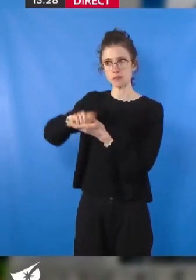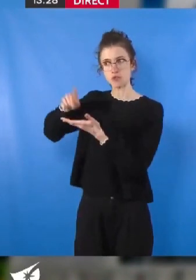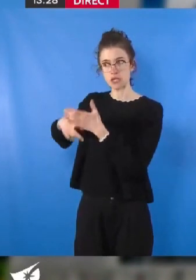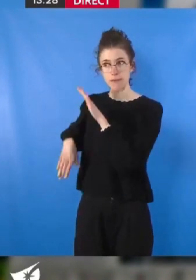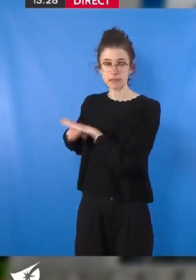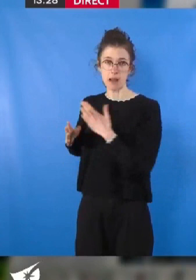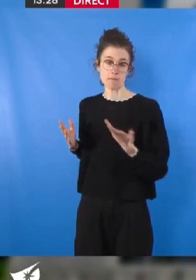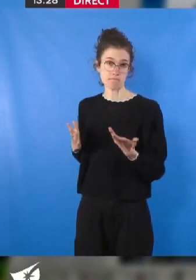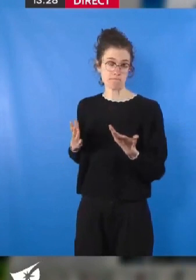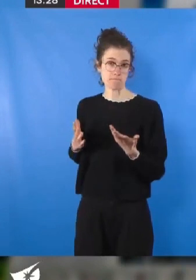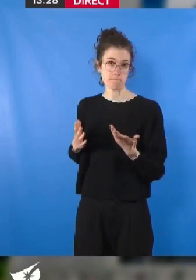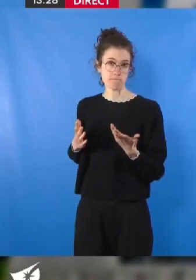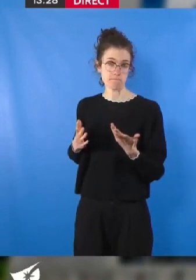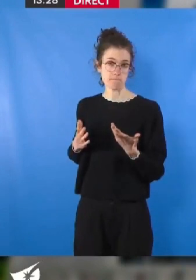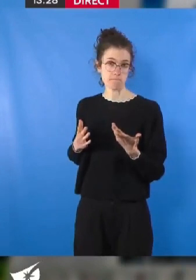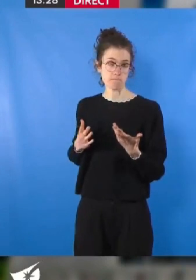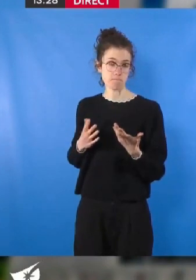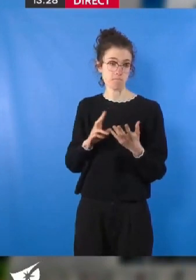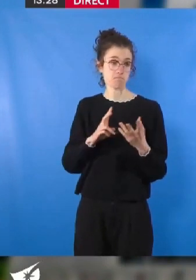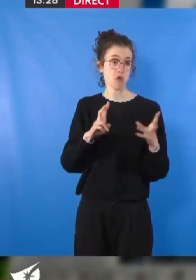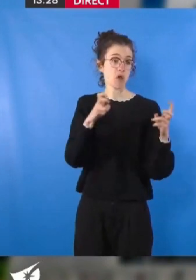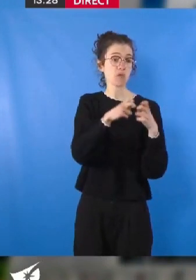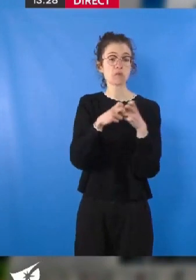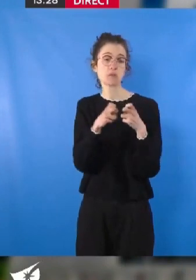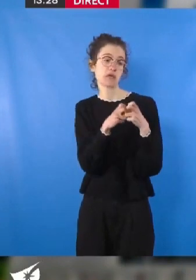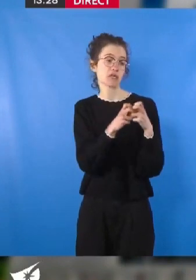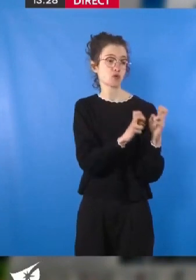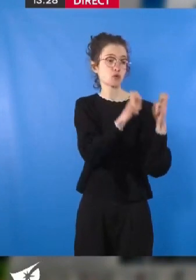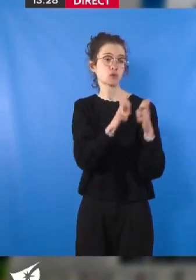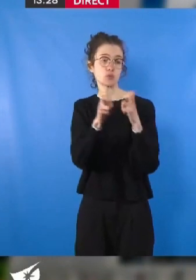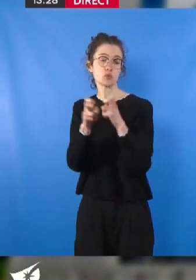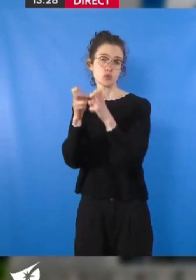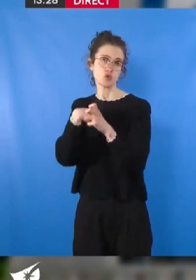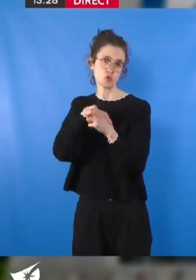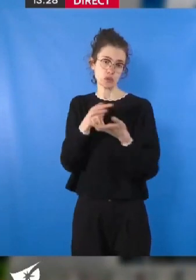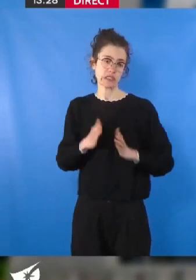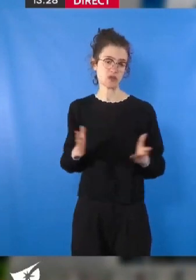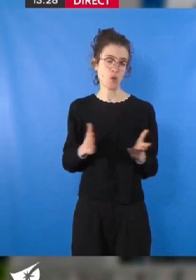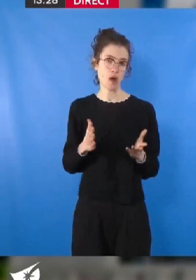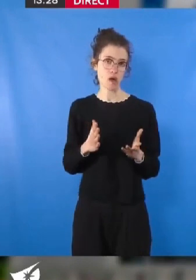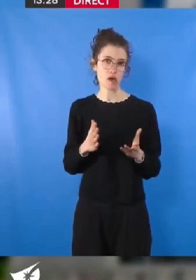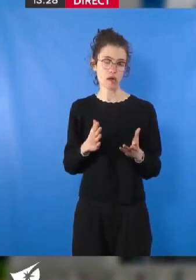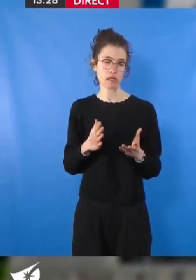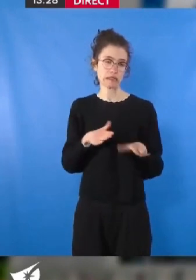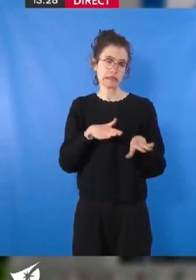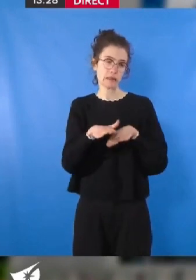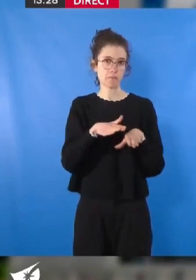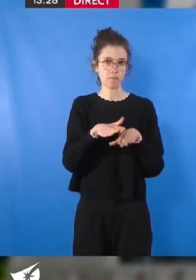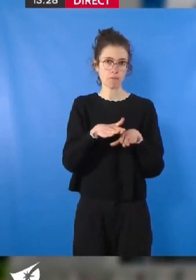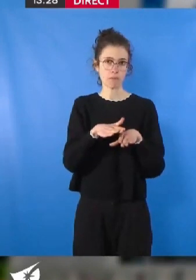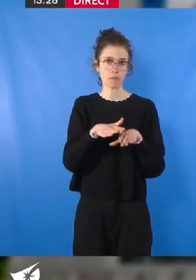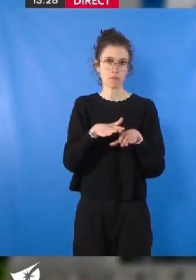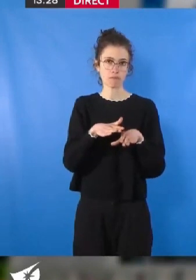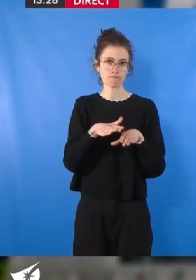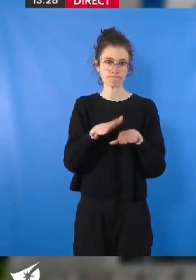maîtrisée de ces tarifs, le choix économique que nous avons fait est de développer un bouclier social avec une tarification sociale